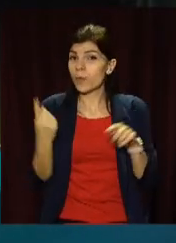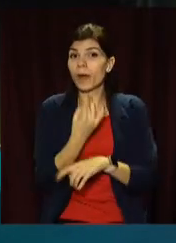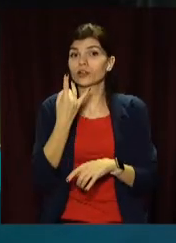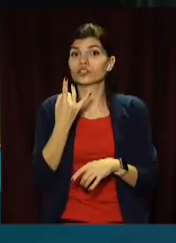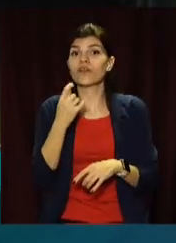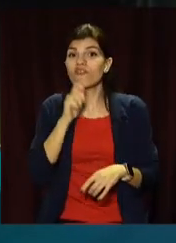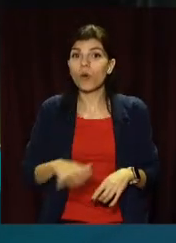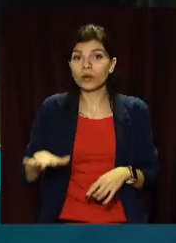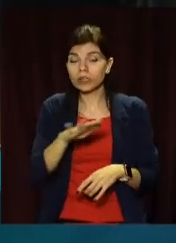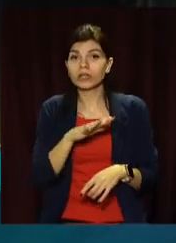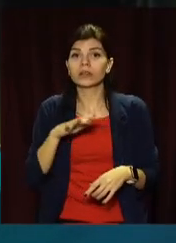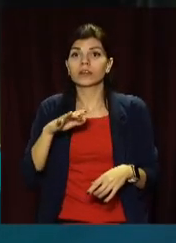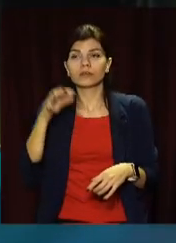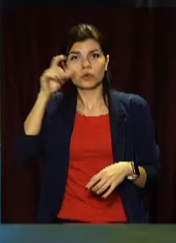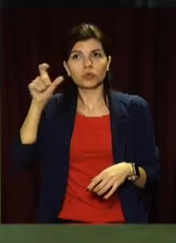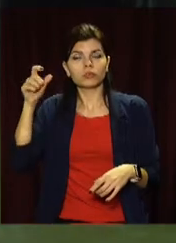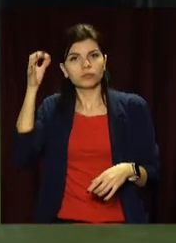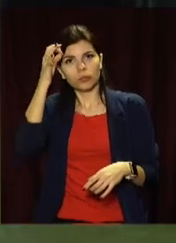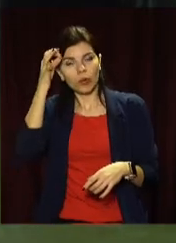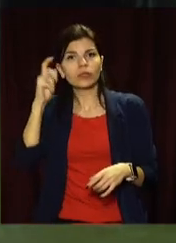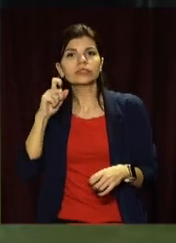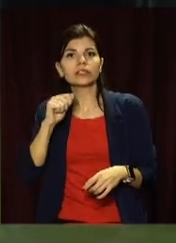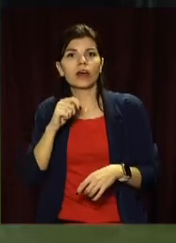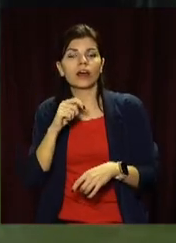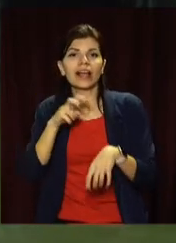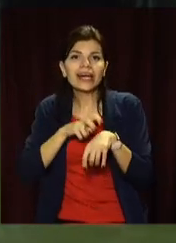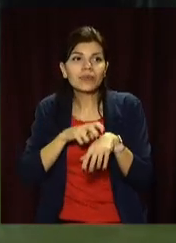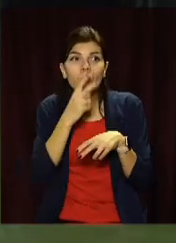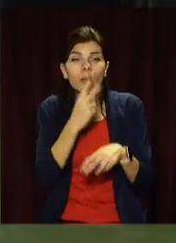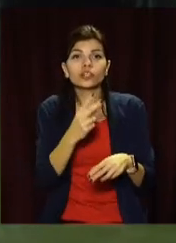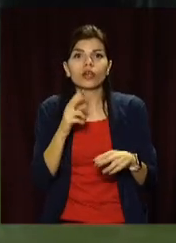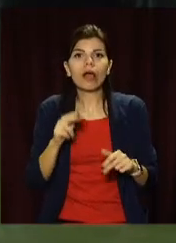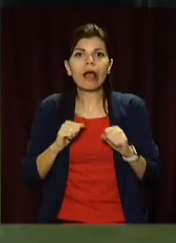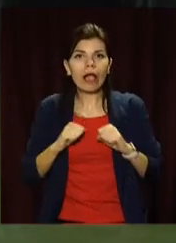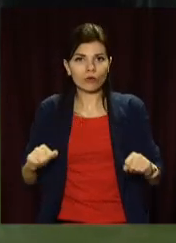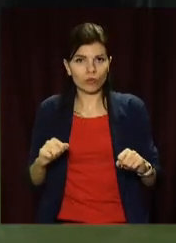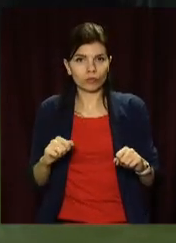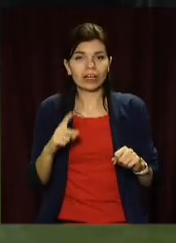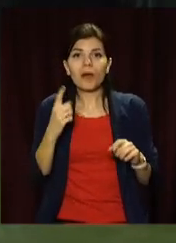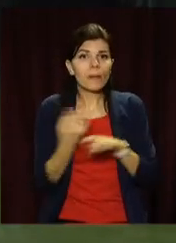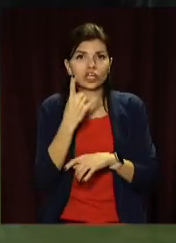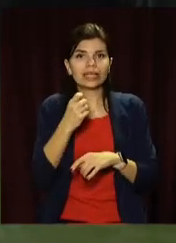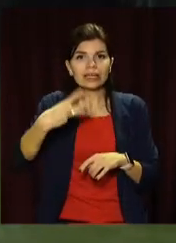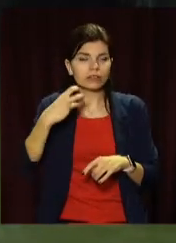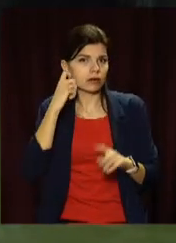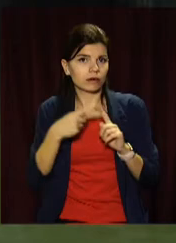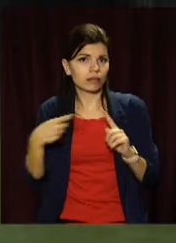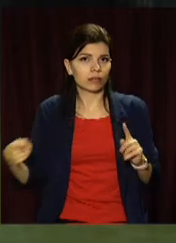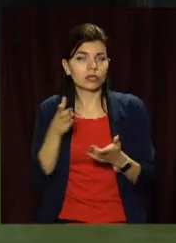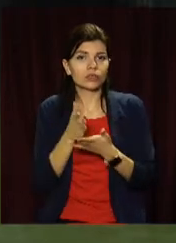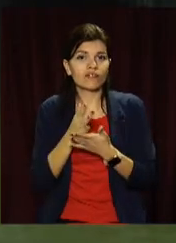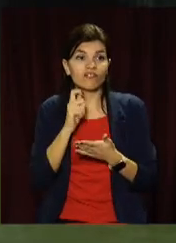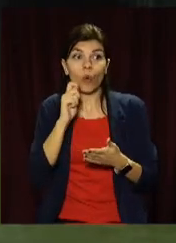заговорили за медицину і побачили лікарів як героїв. Вперше за 30 років існування